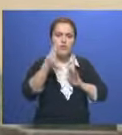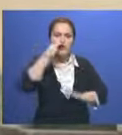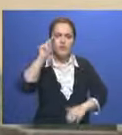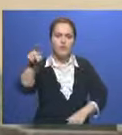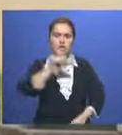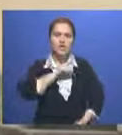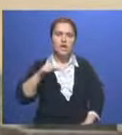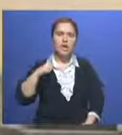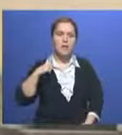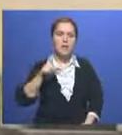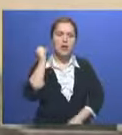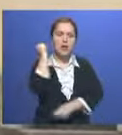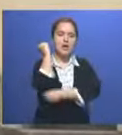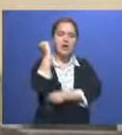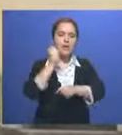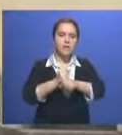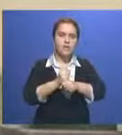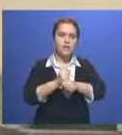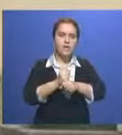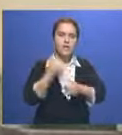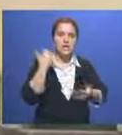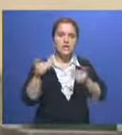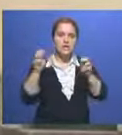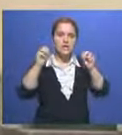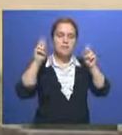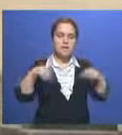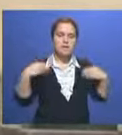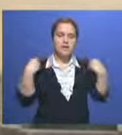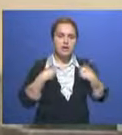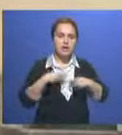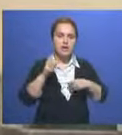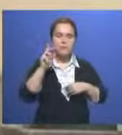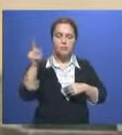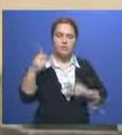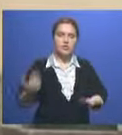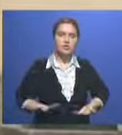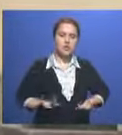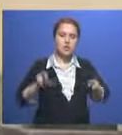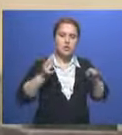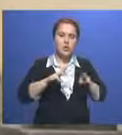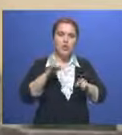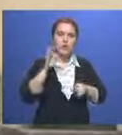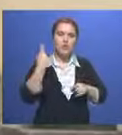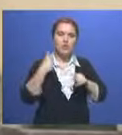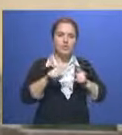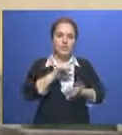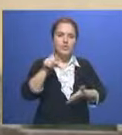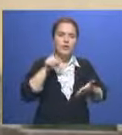работника, скорее всего, потому что, если была бы спецодежда, он оставался наверняка живым. А другой вопрос,